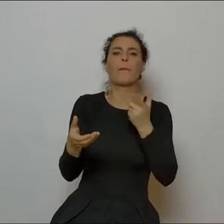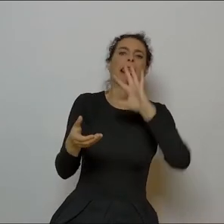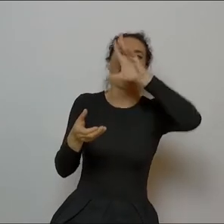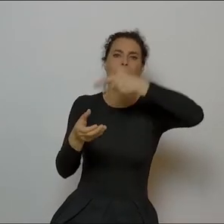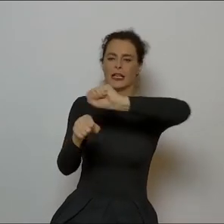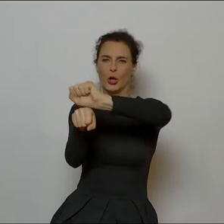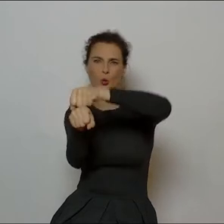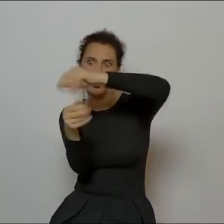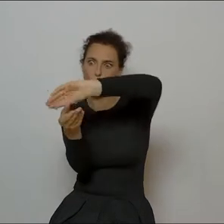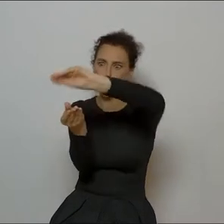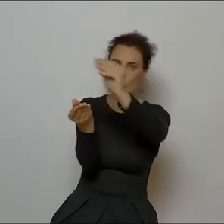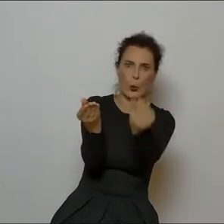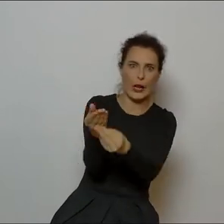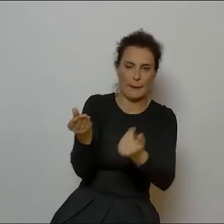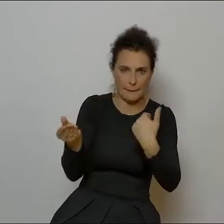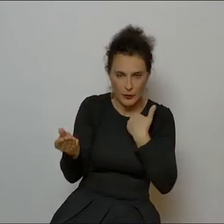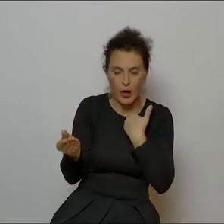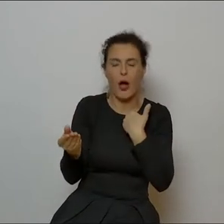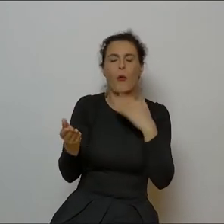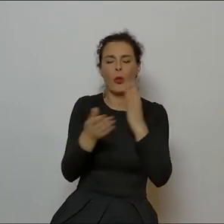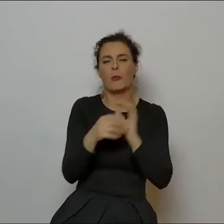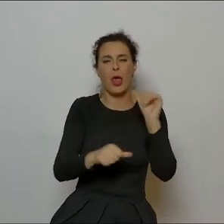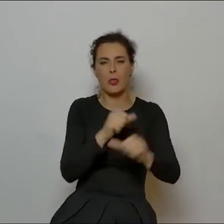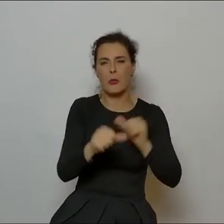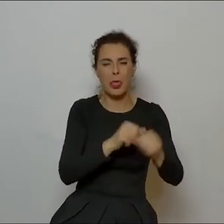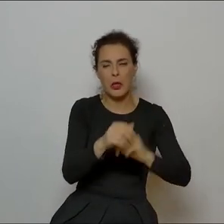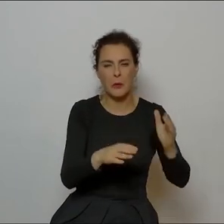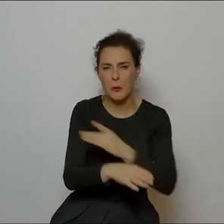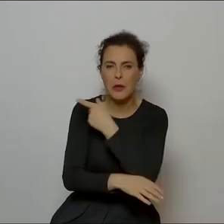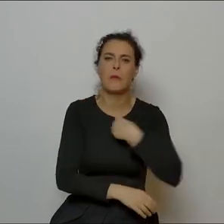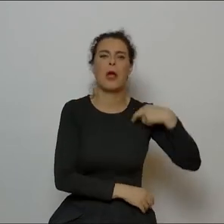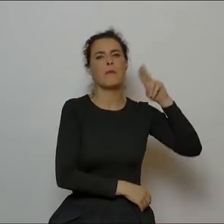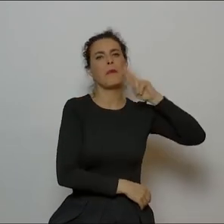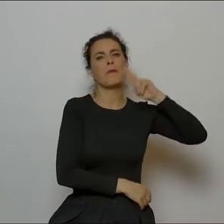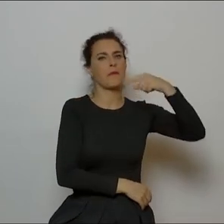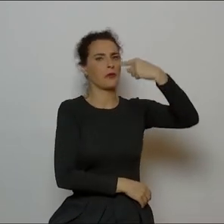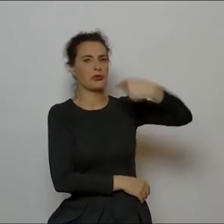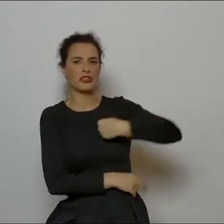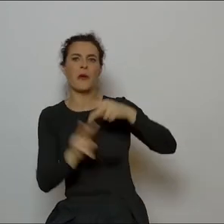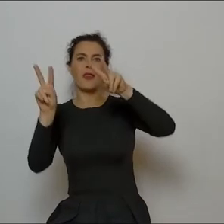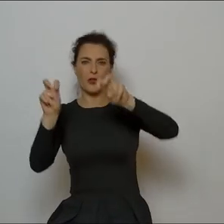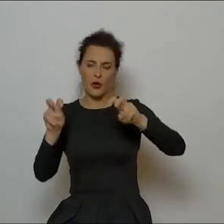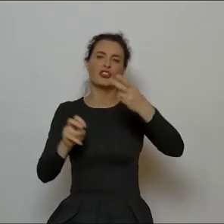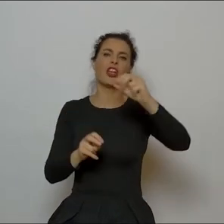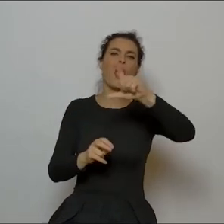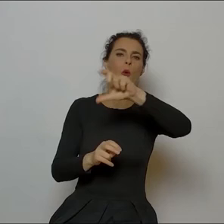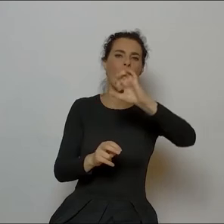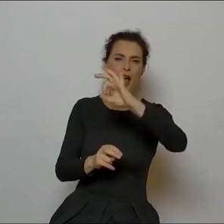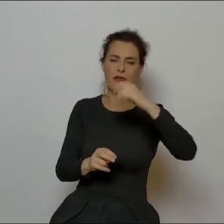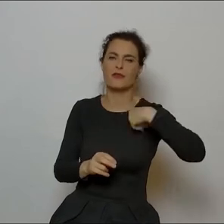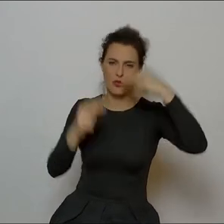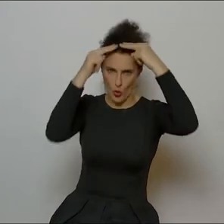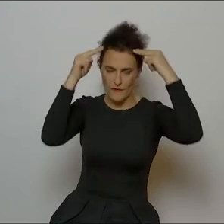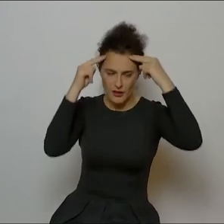skórzanej oprawie. I po latach mama powiedziała, a bo to są dzieła Norwida. Ja już wiedziałabym, kto to jest Norwid. A, okej.